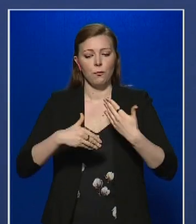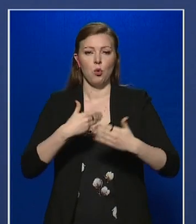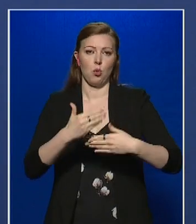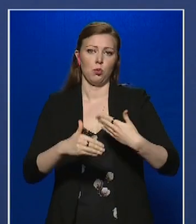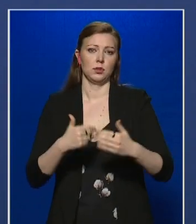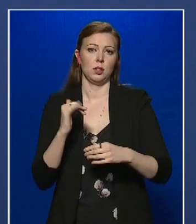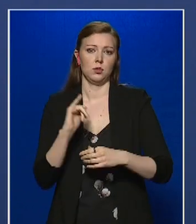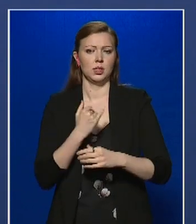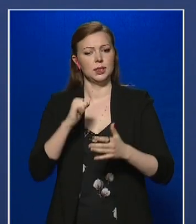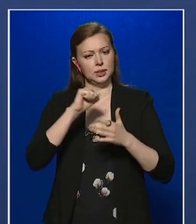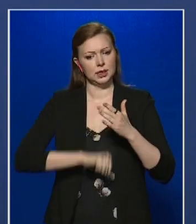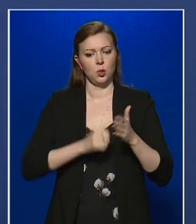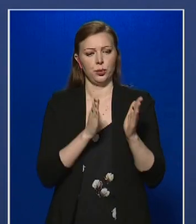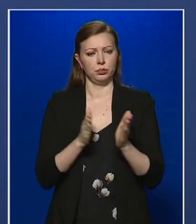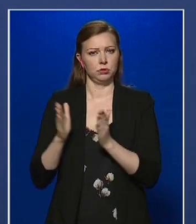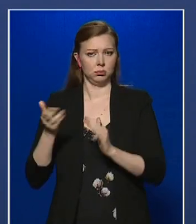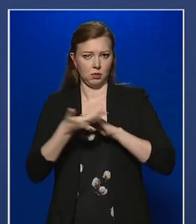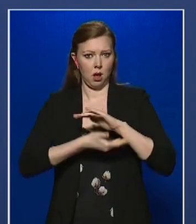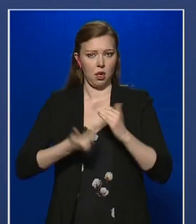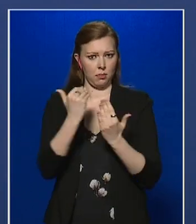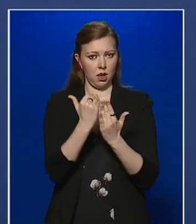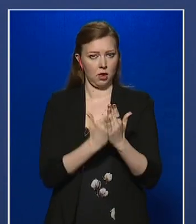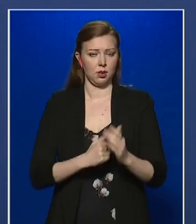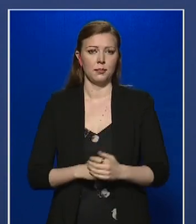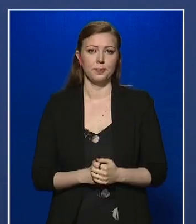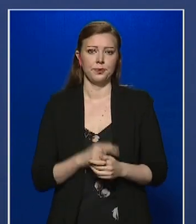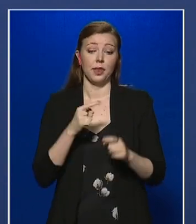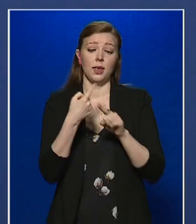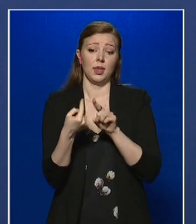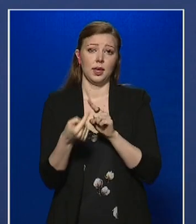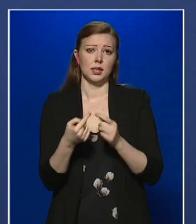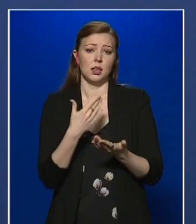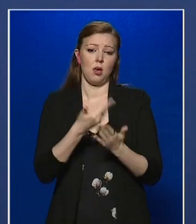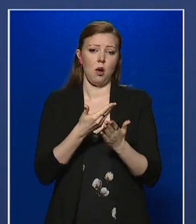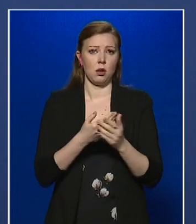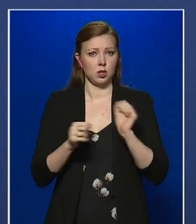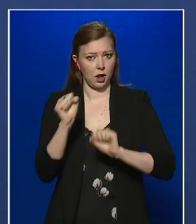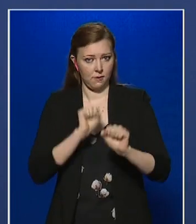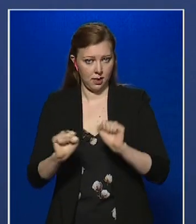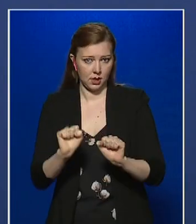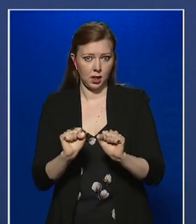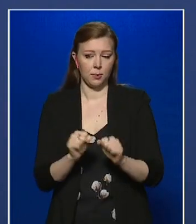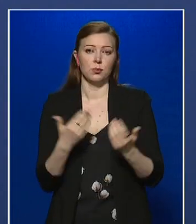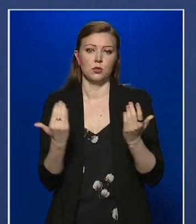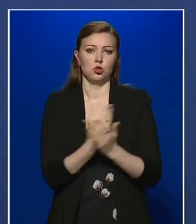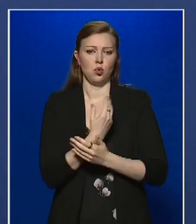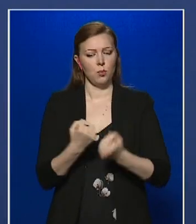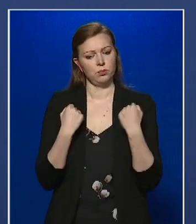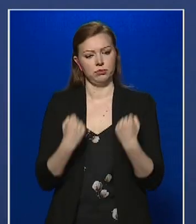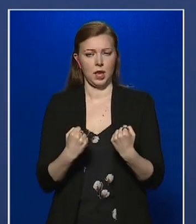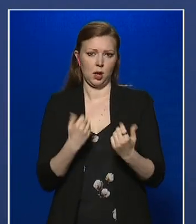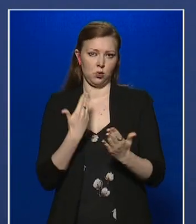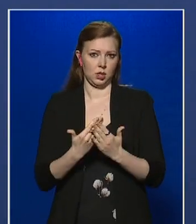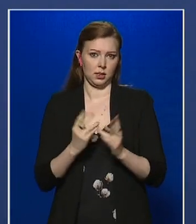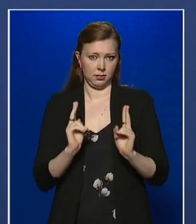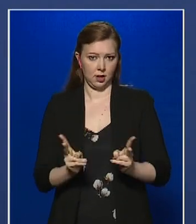és szigorú menetrend szerint. Ennek része a gazdaság védelme és újboli megerősítése